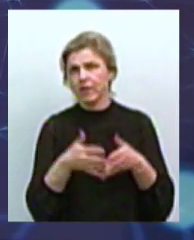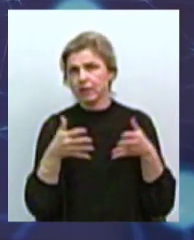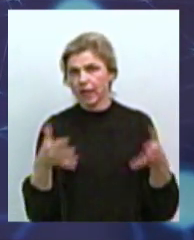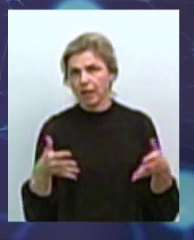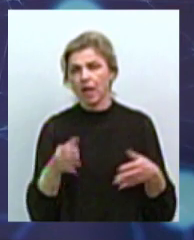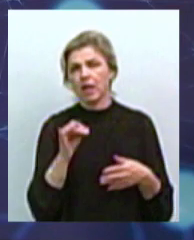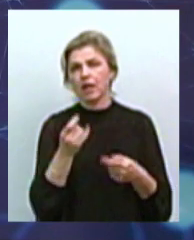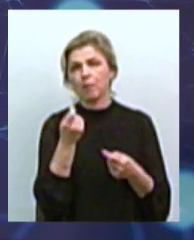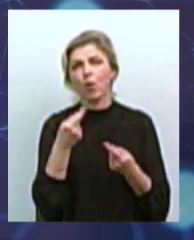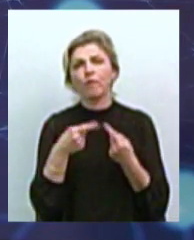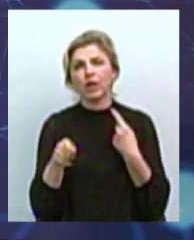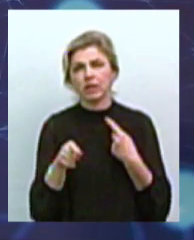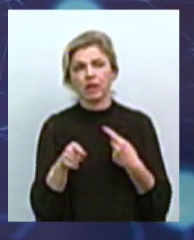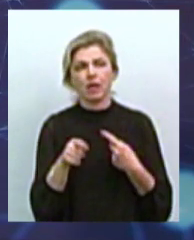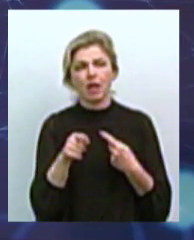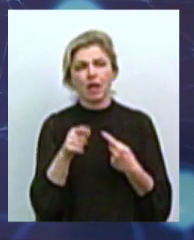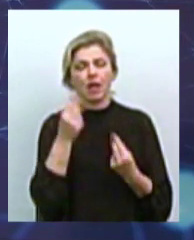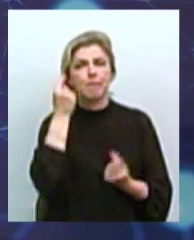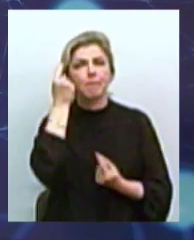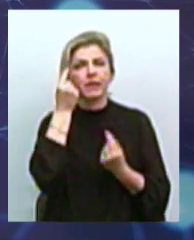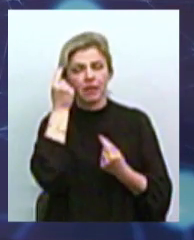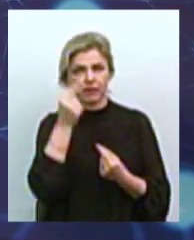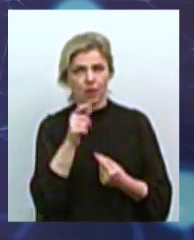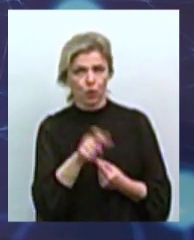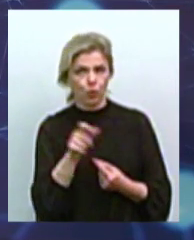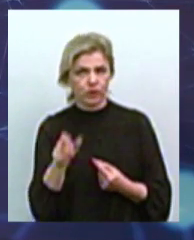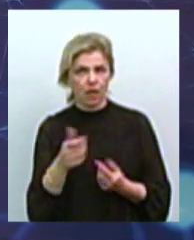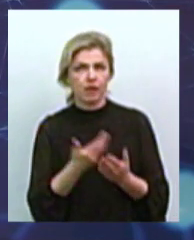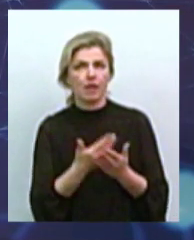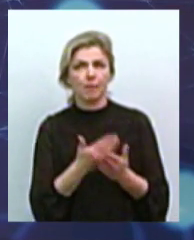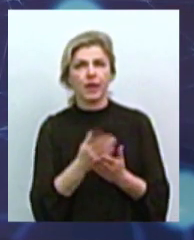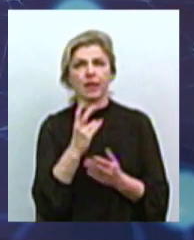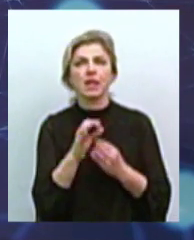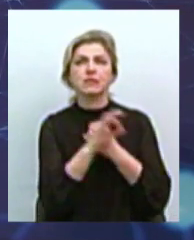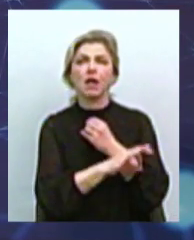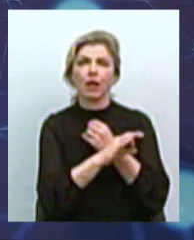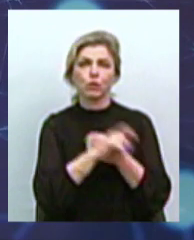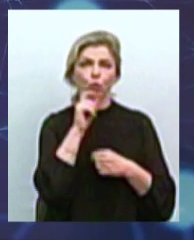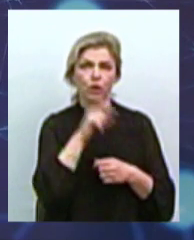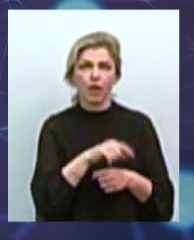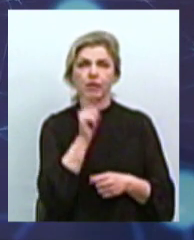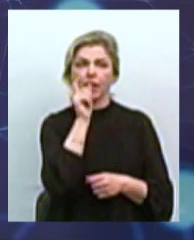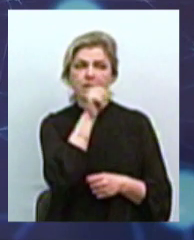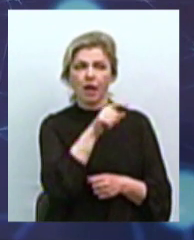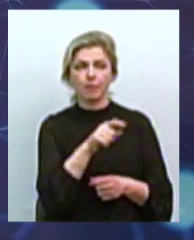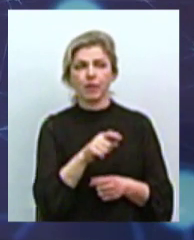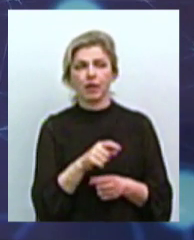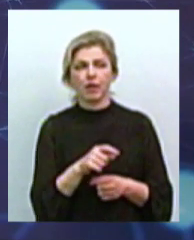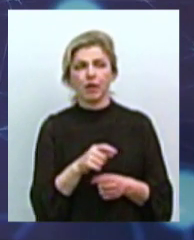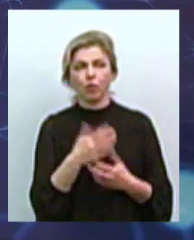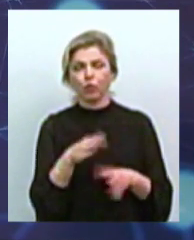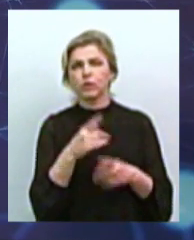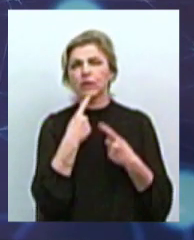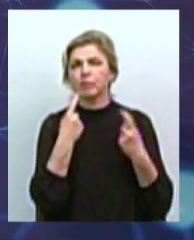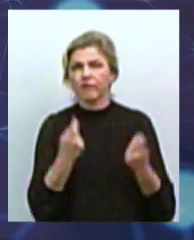трошечки відрізняється і менталітет населення від, наприклад, міст, які на Західній Україні. Тому що там до цього прискіпливіше